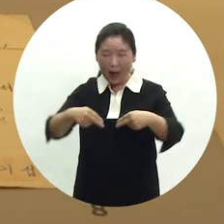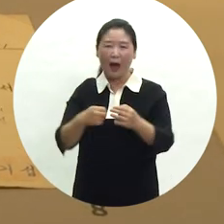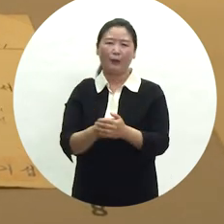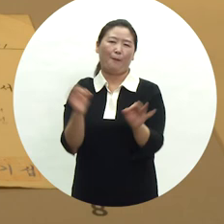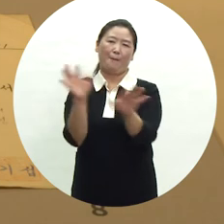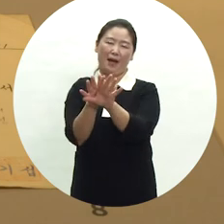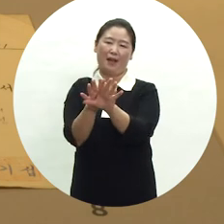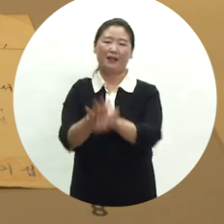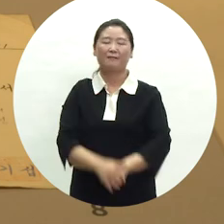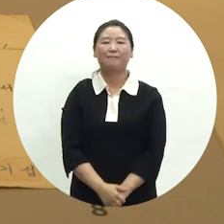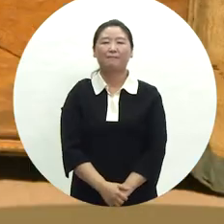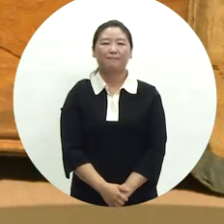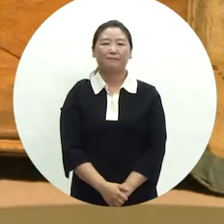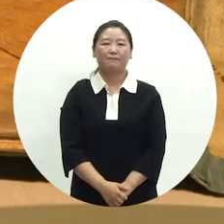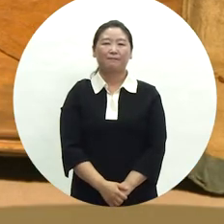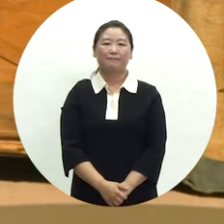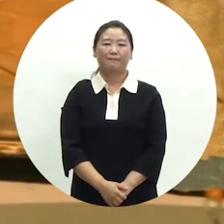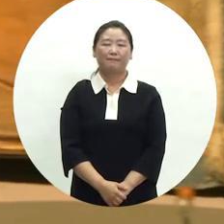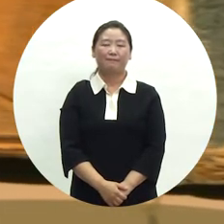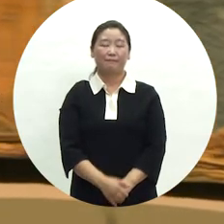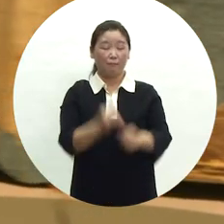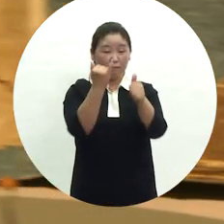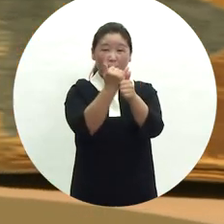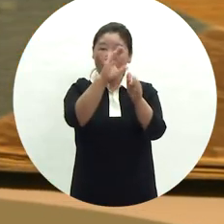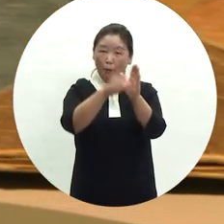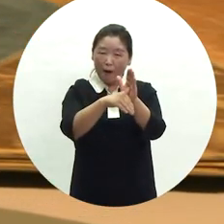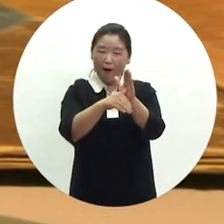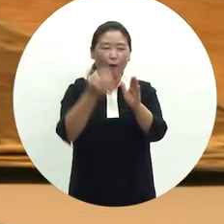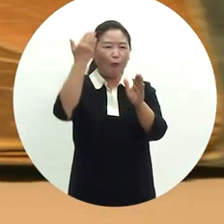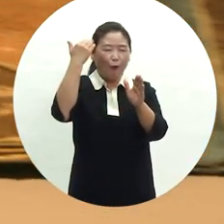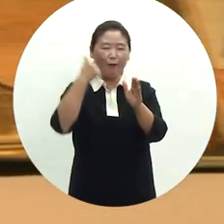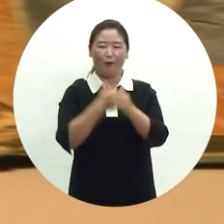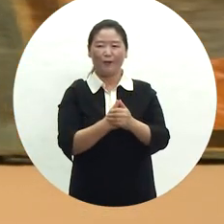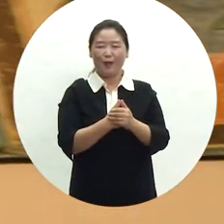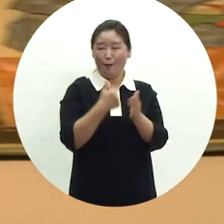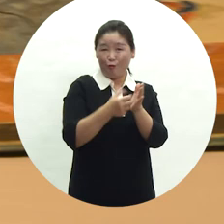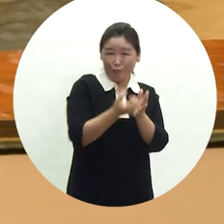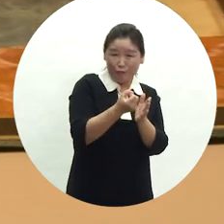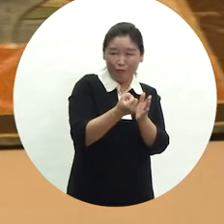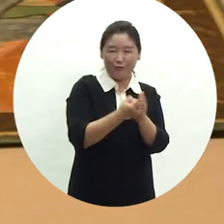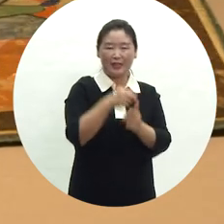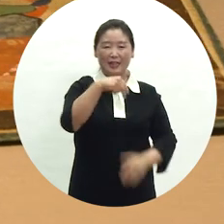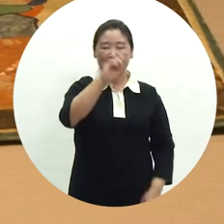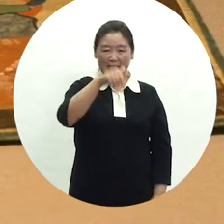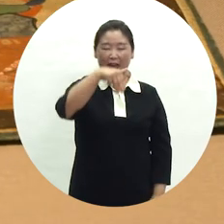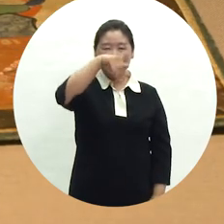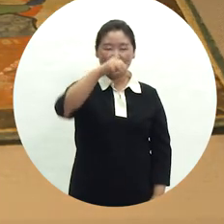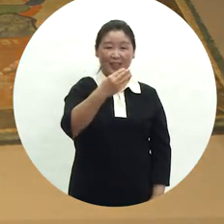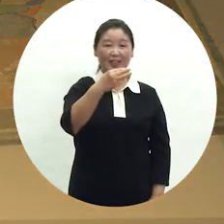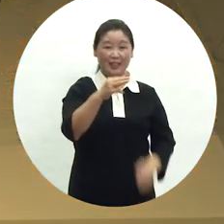되었음을 알 수 있습니다. 홀레에는 과거의 중요한 혼수 물품인 색실첩이라면